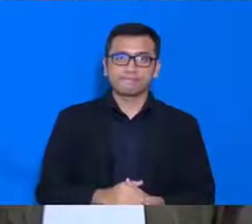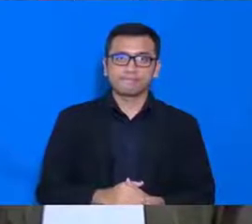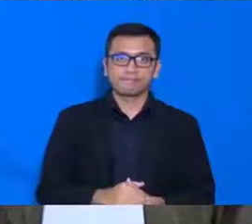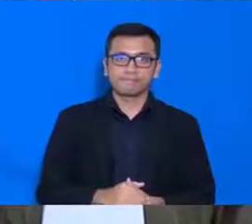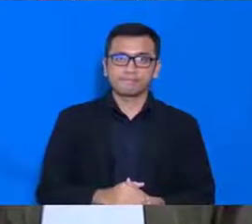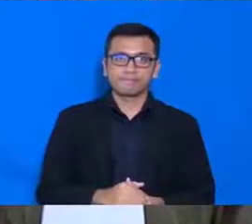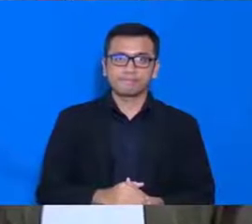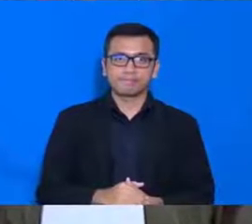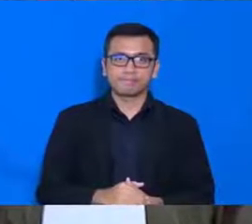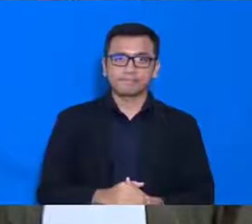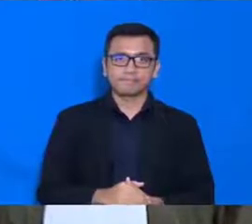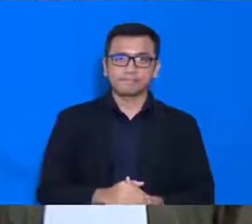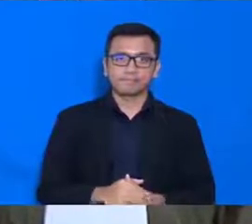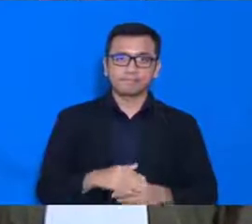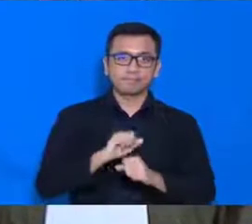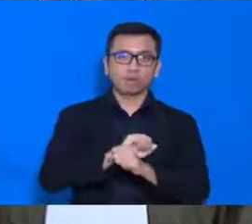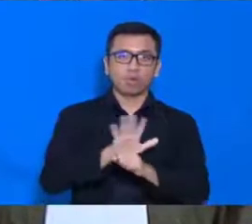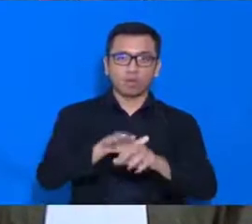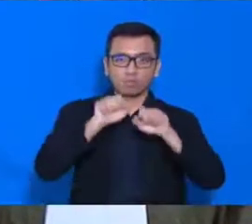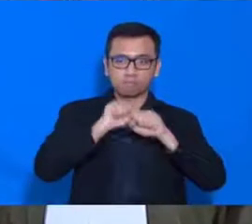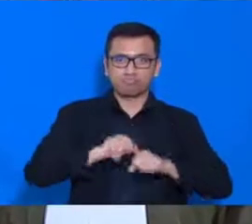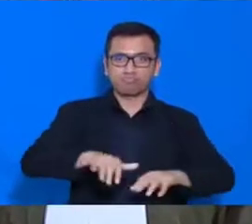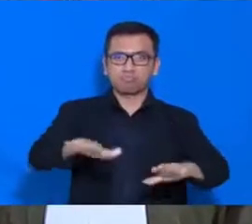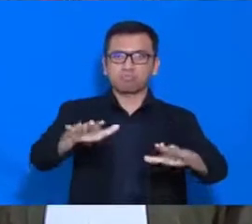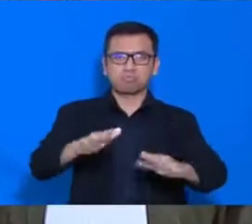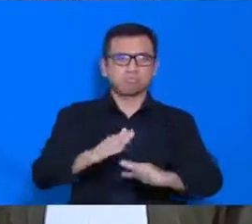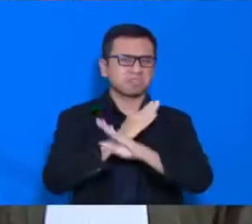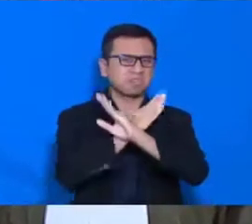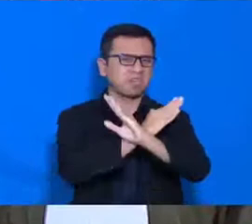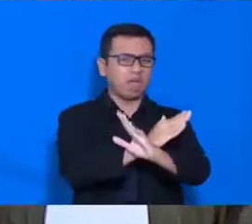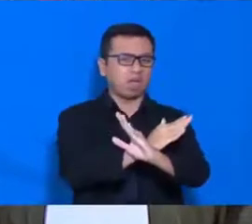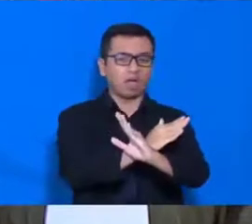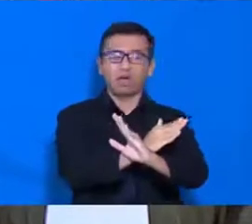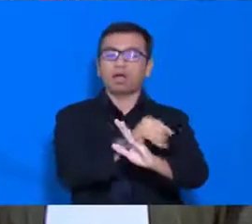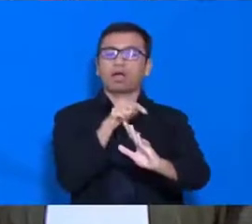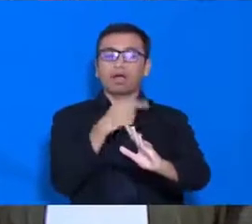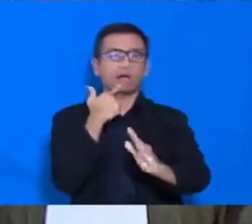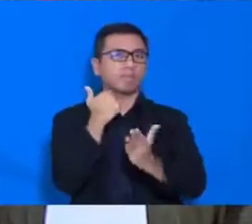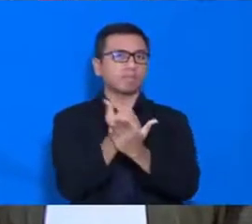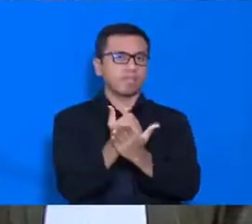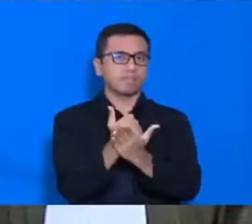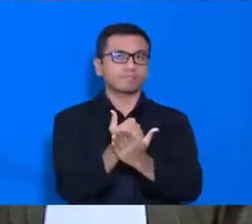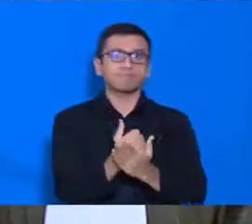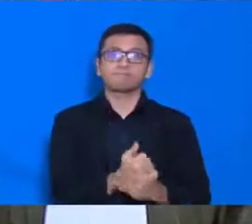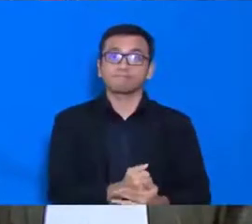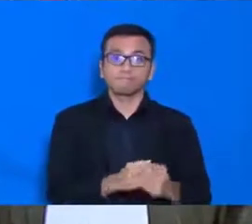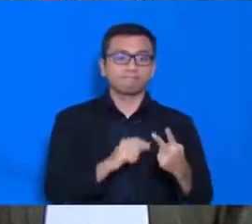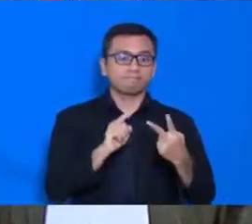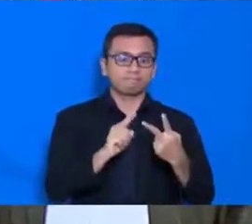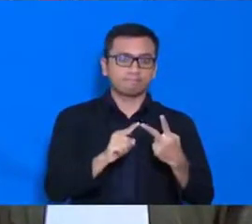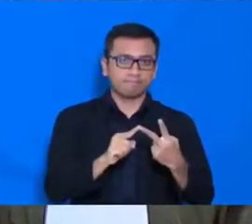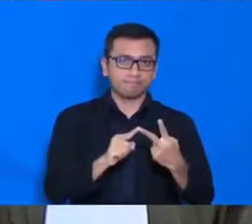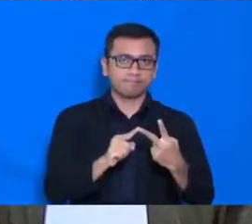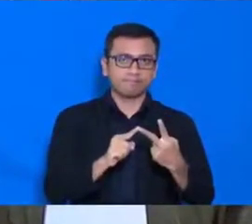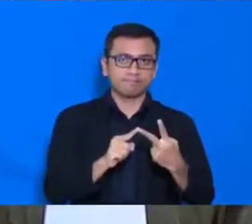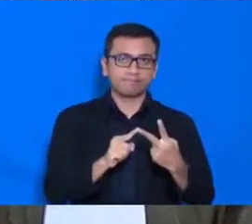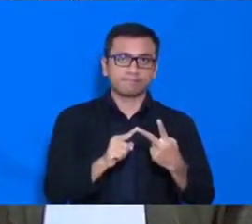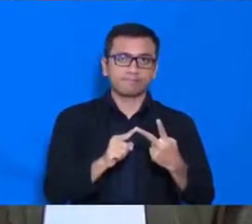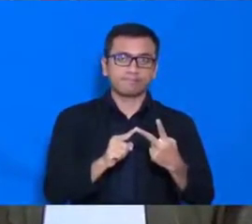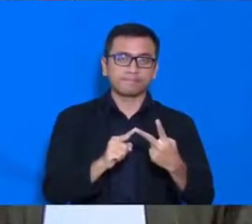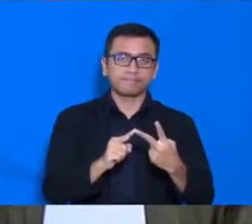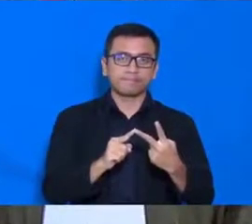pencegahan menjadi prioritas utama. Yang kedua adalah menyangkut tentang